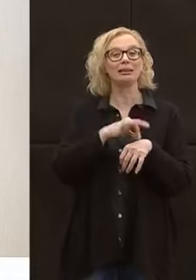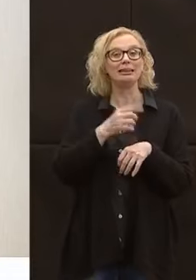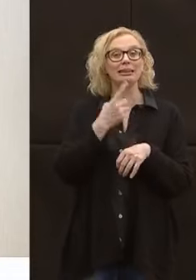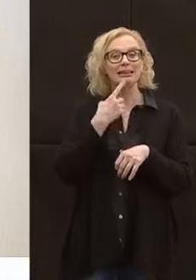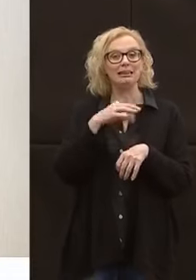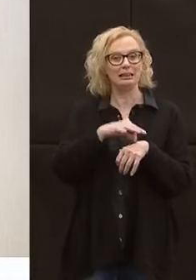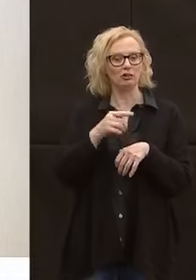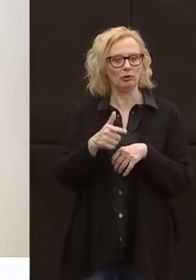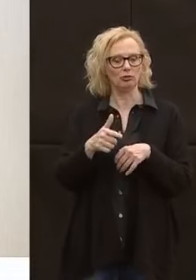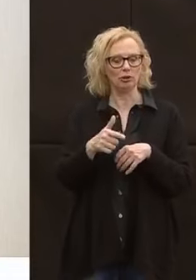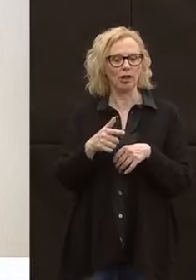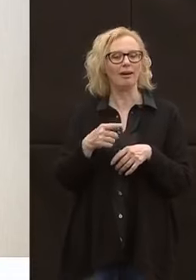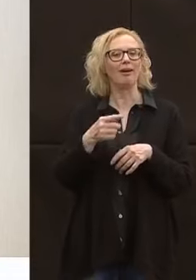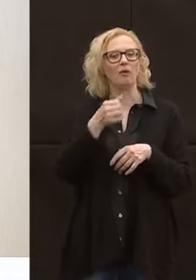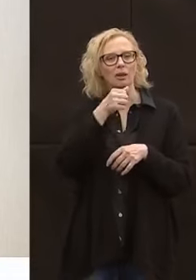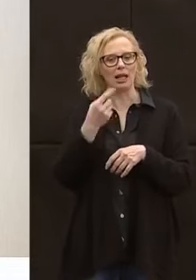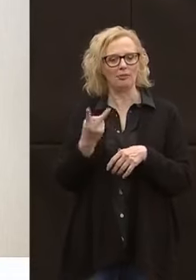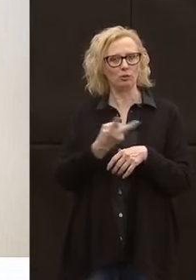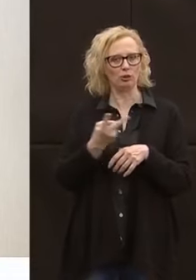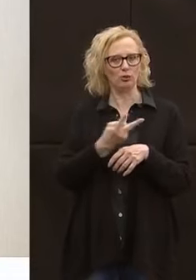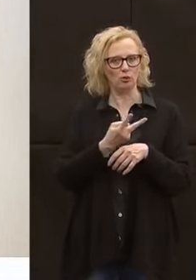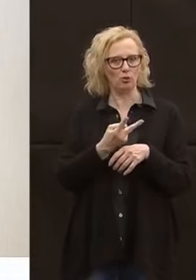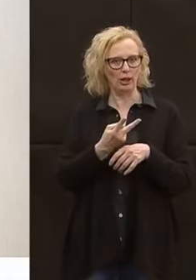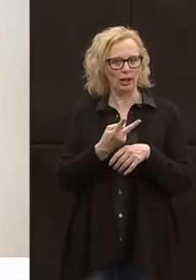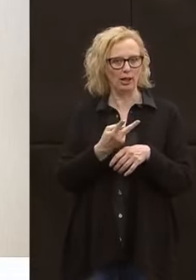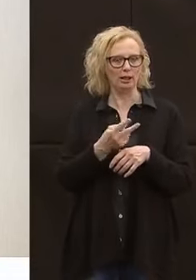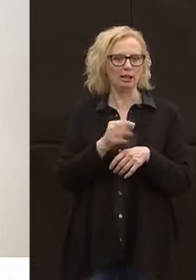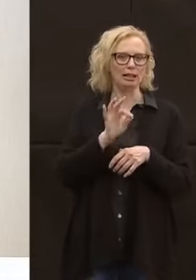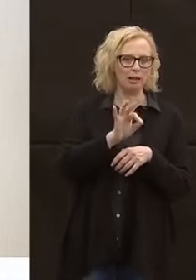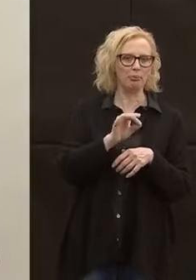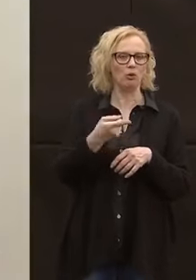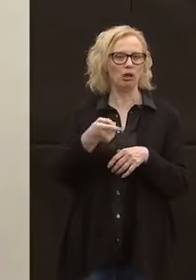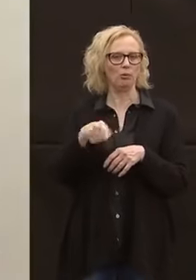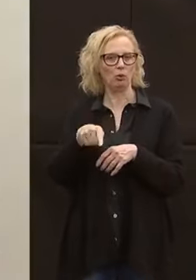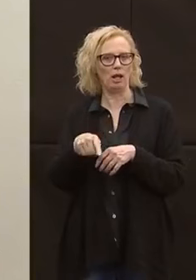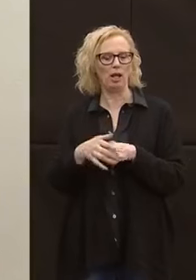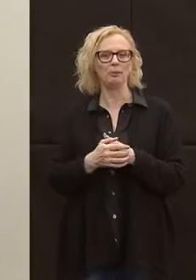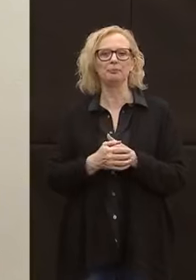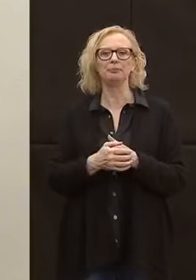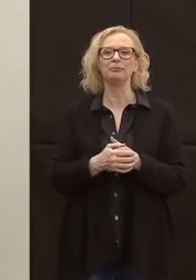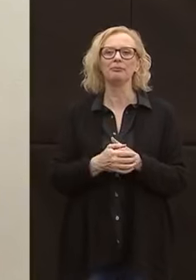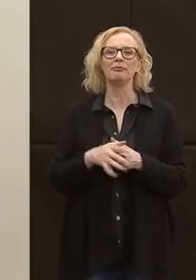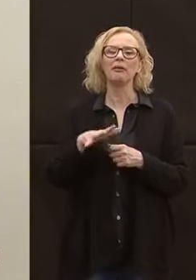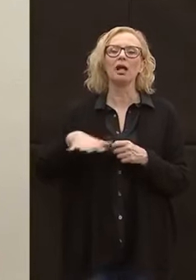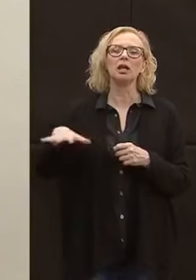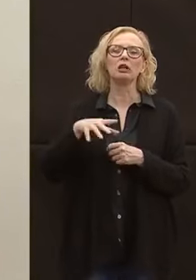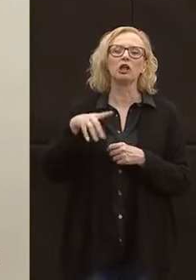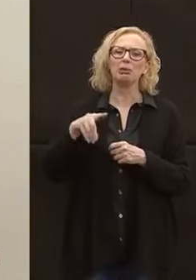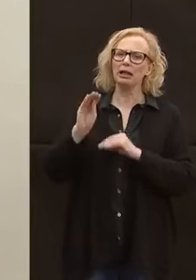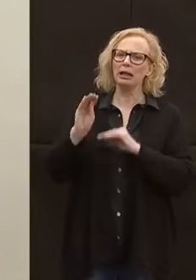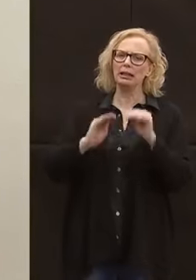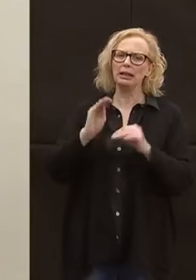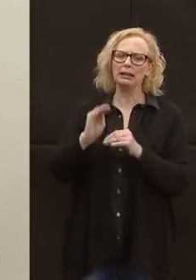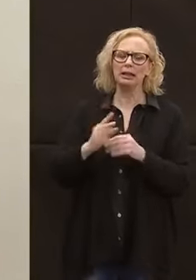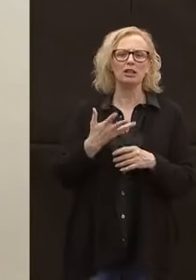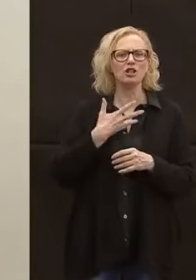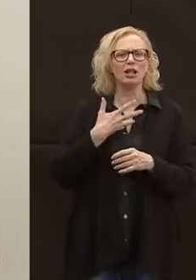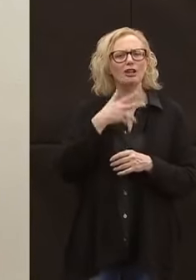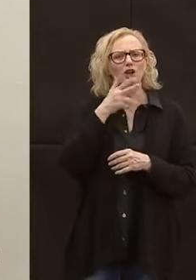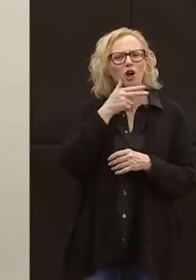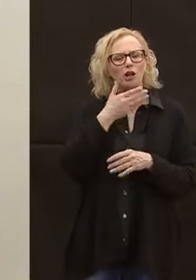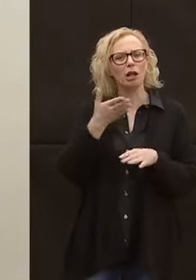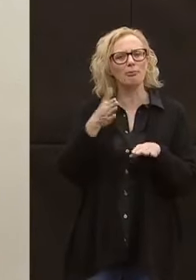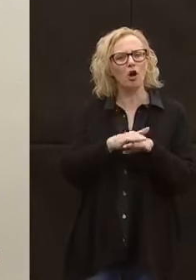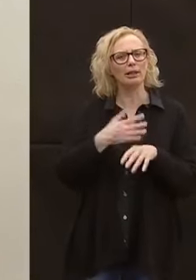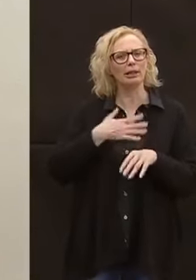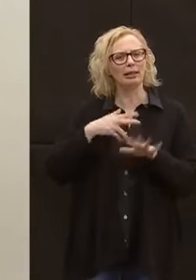in abbinata per avere la conferma anche con il tampone. Dal Primiero ci chiedono se avete notizie sul decesso di una signora